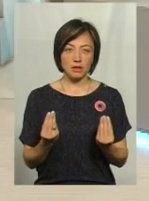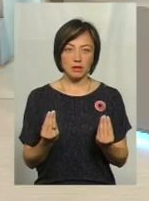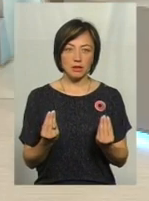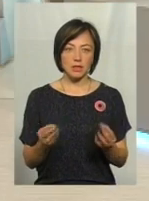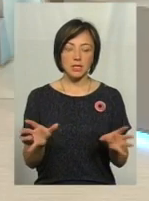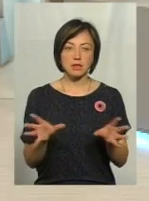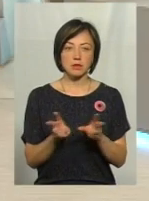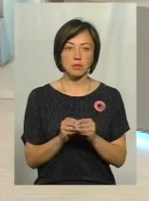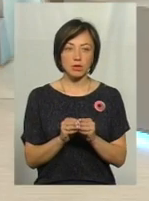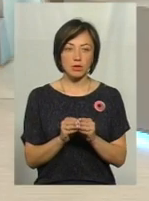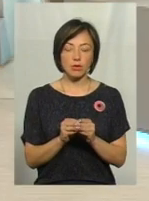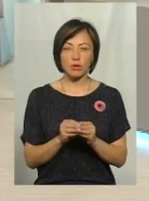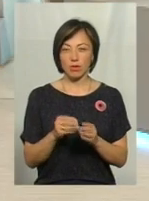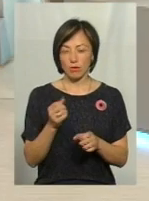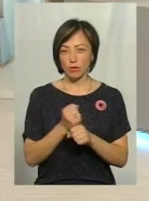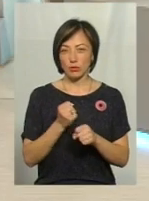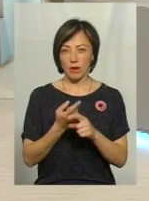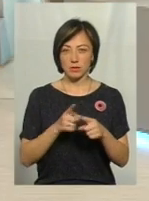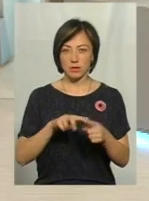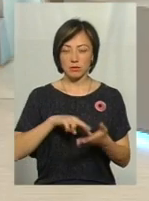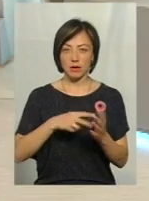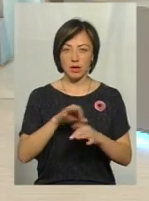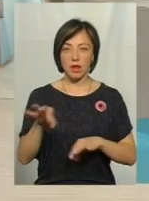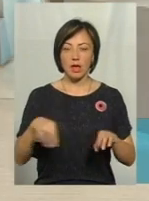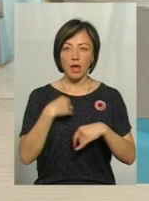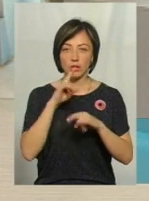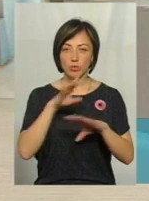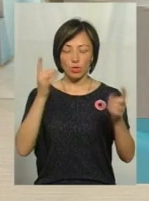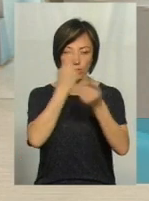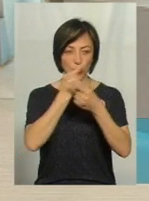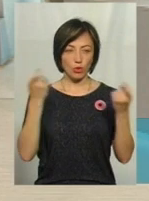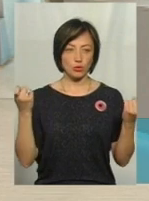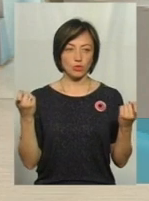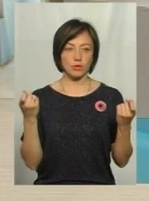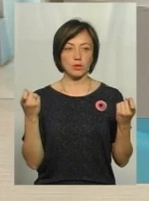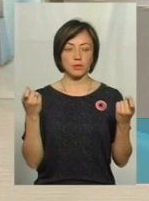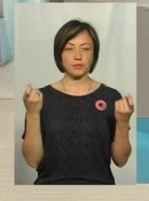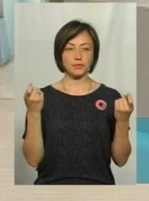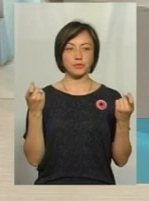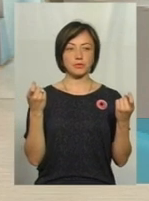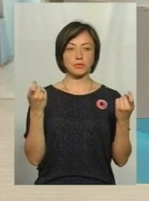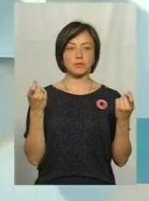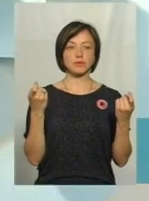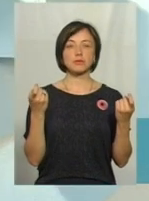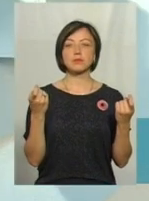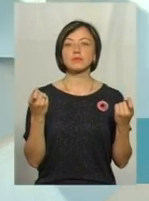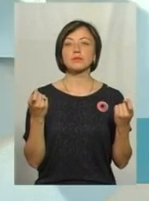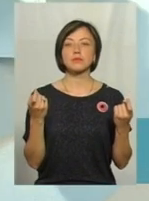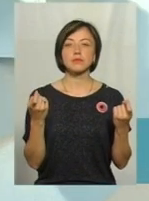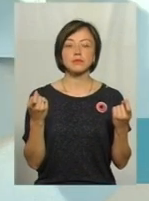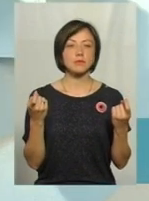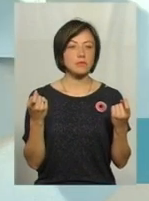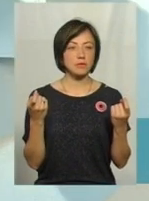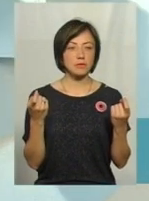компанією «Інтерпроінвест». Я не буду розголошувати про об'їми і так далі.